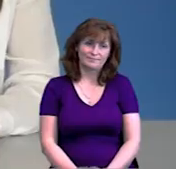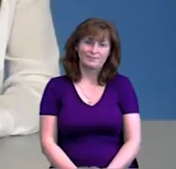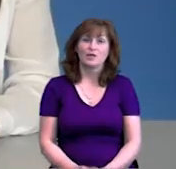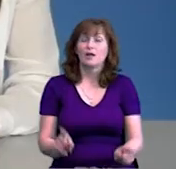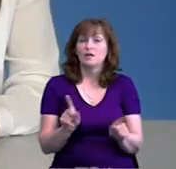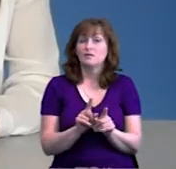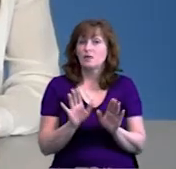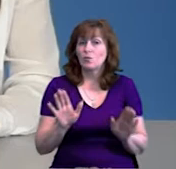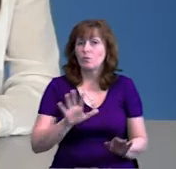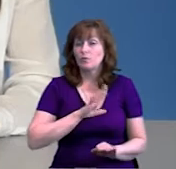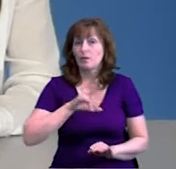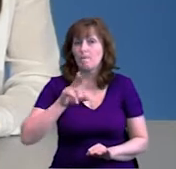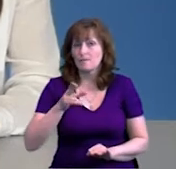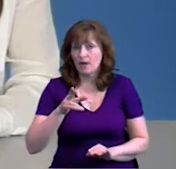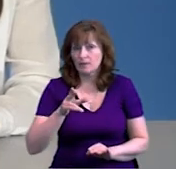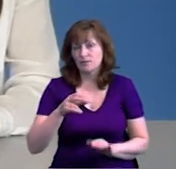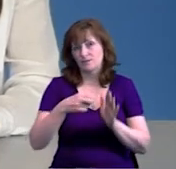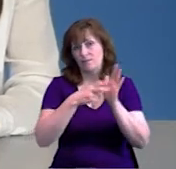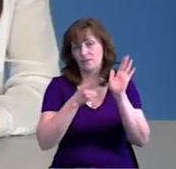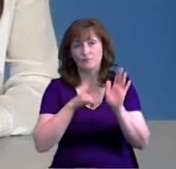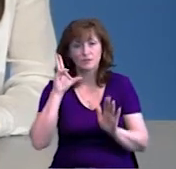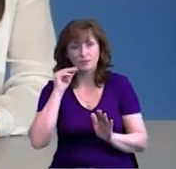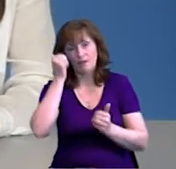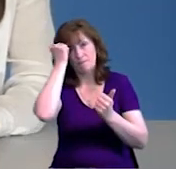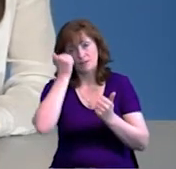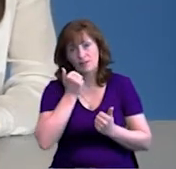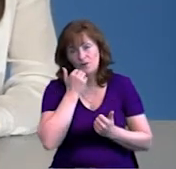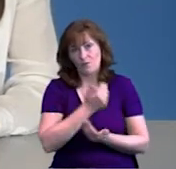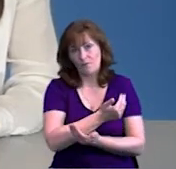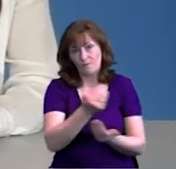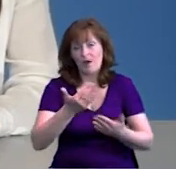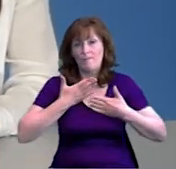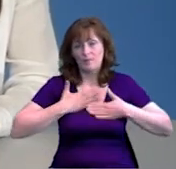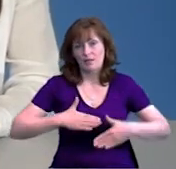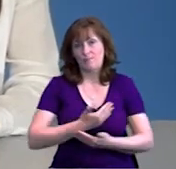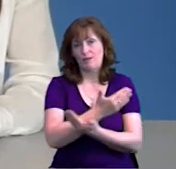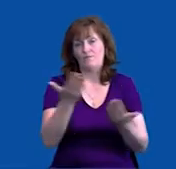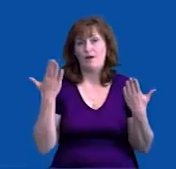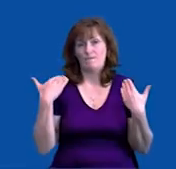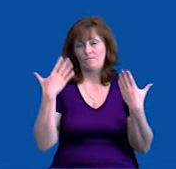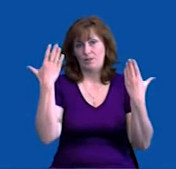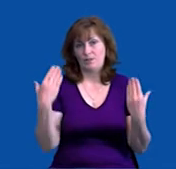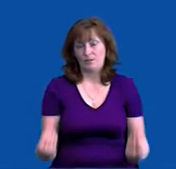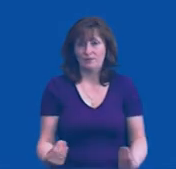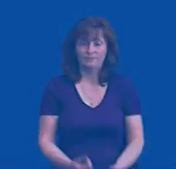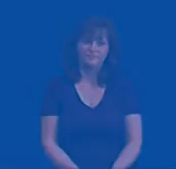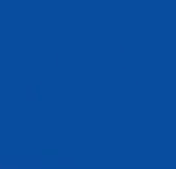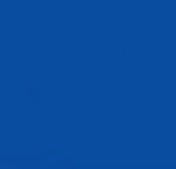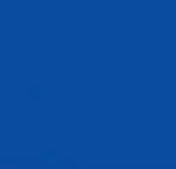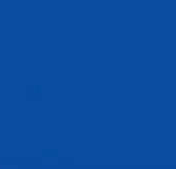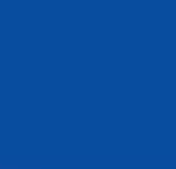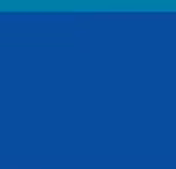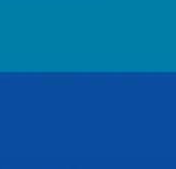Такою була п'ятниця, 17 липня. Дякуємо, що залишаєтесь суспільним та приємних вам вихідних. Дякую.